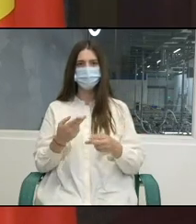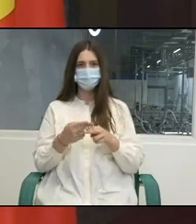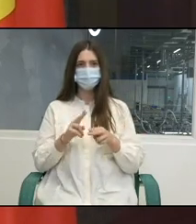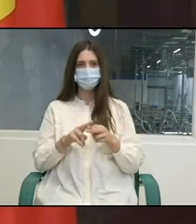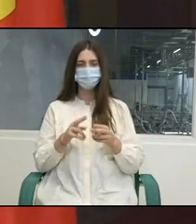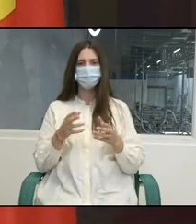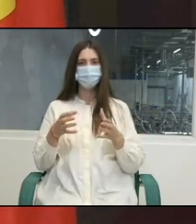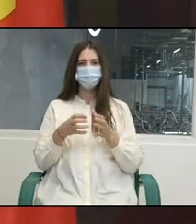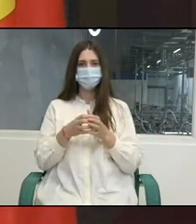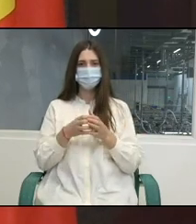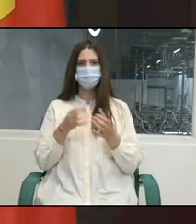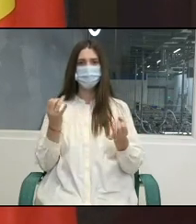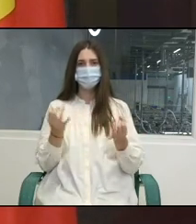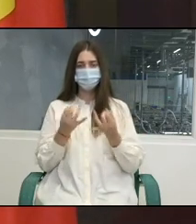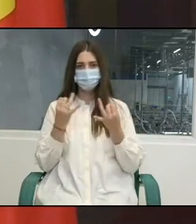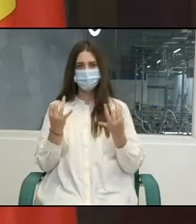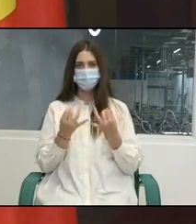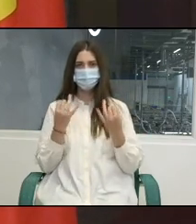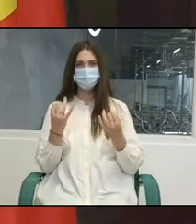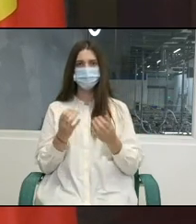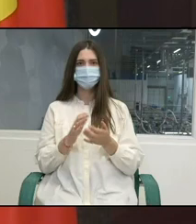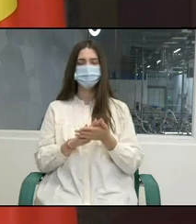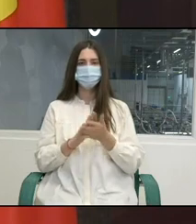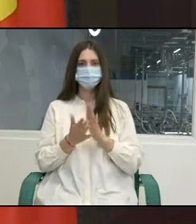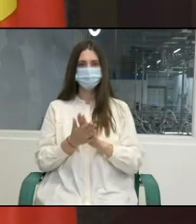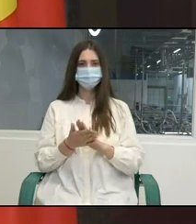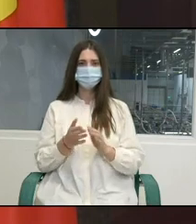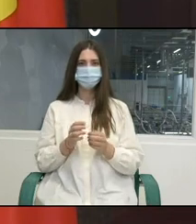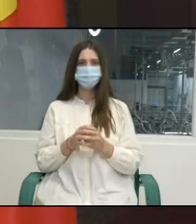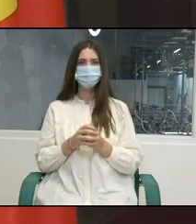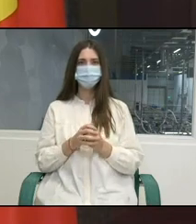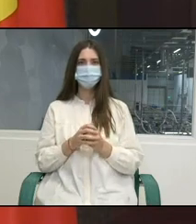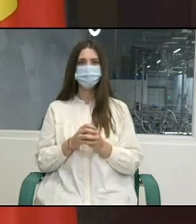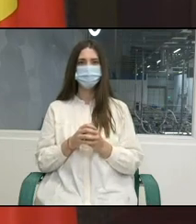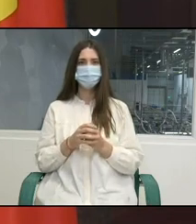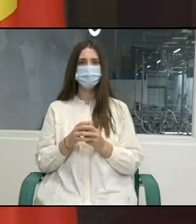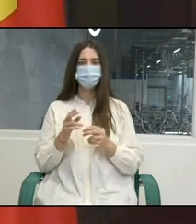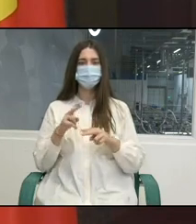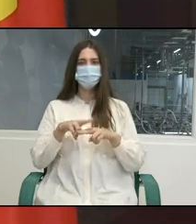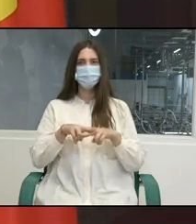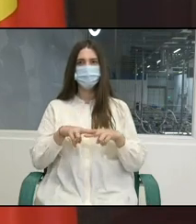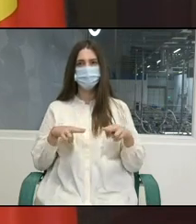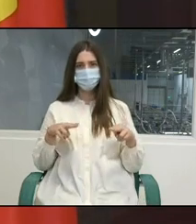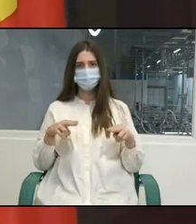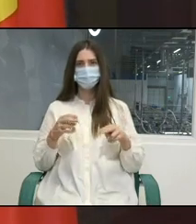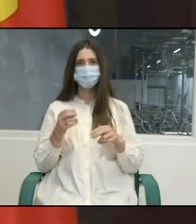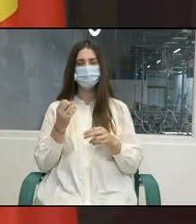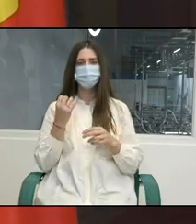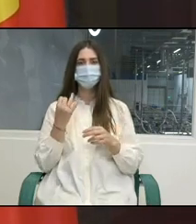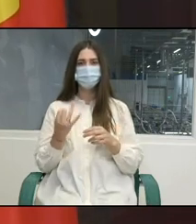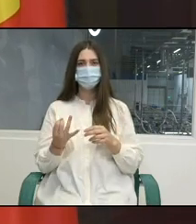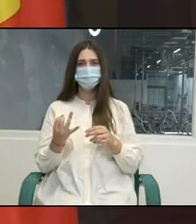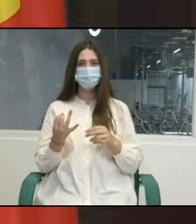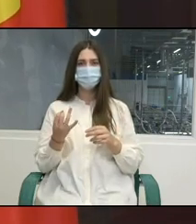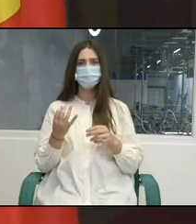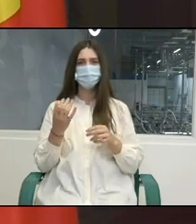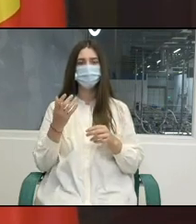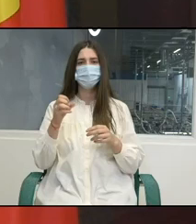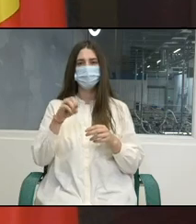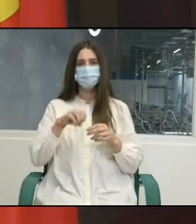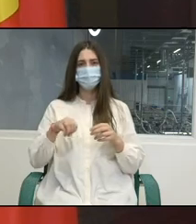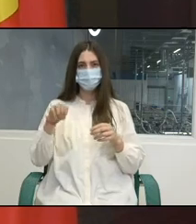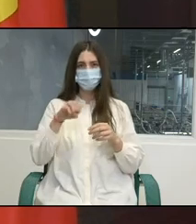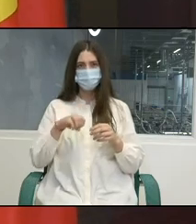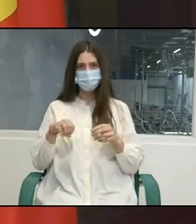semnarea memorandumului de înțelegere între Guvernul Republicii Moldova, Partenerii Sociali și